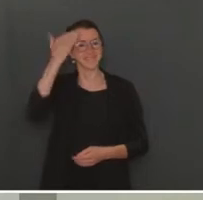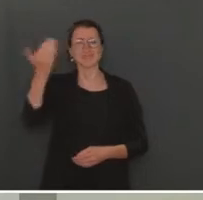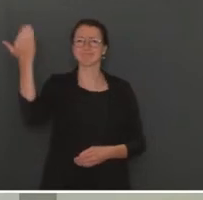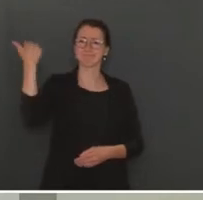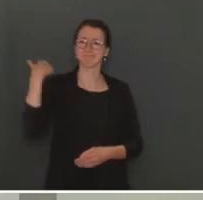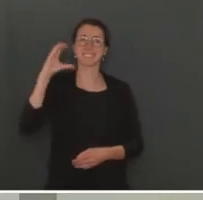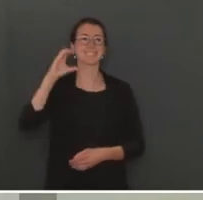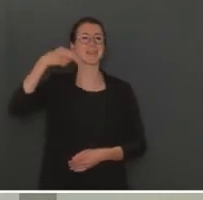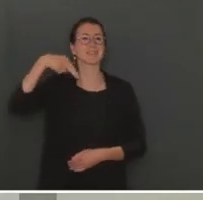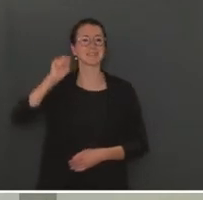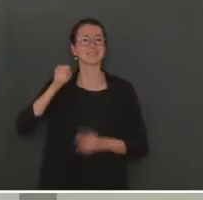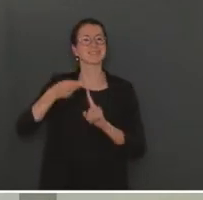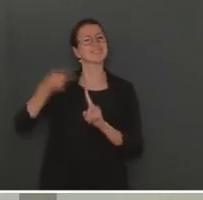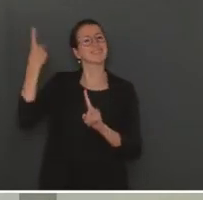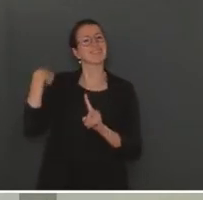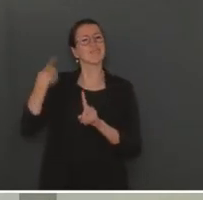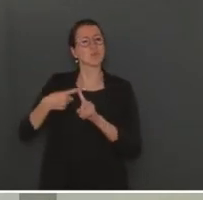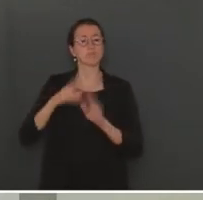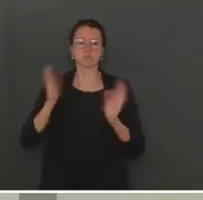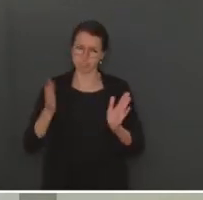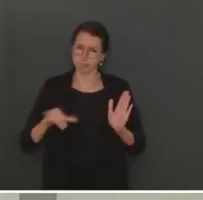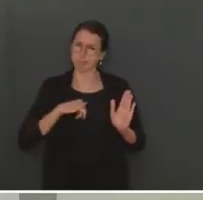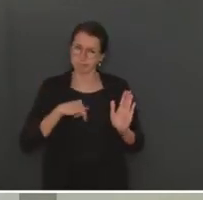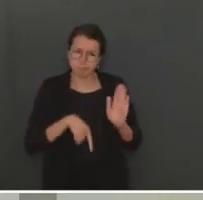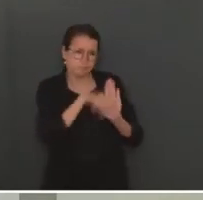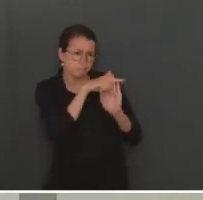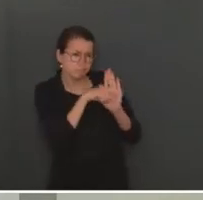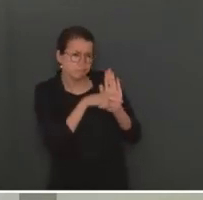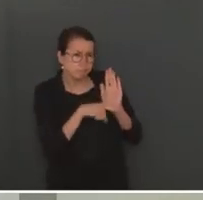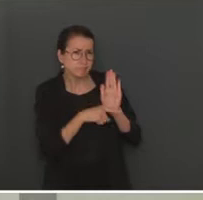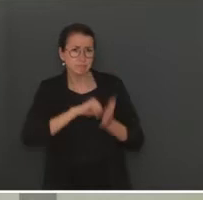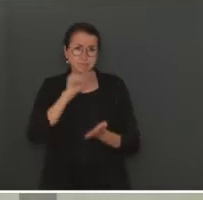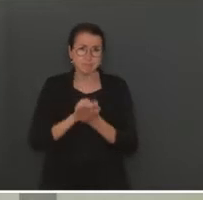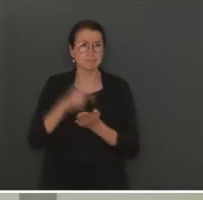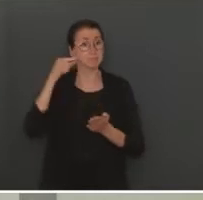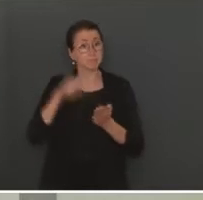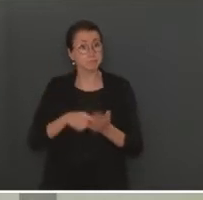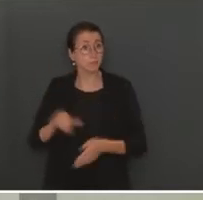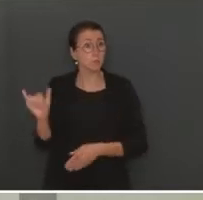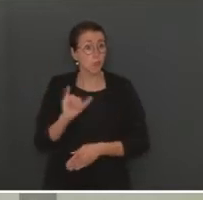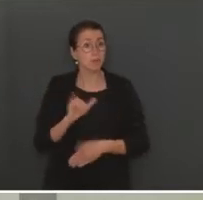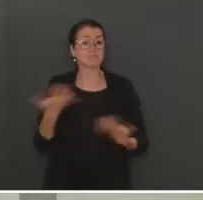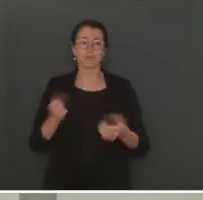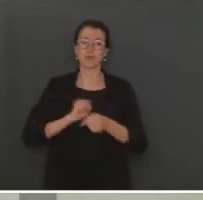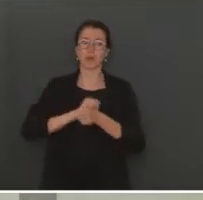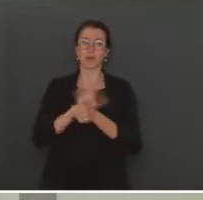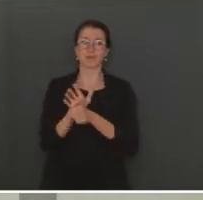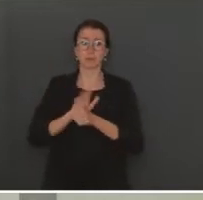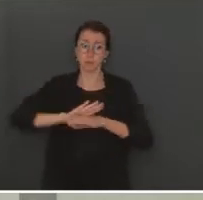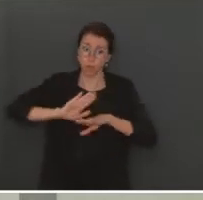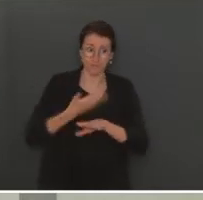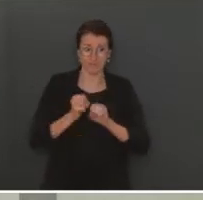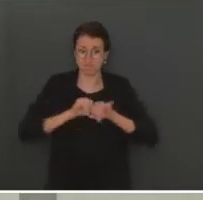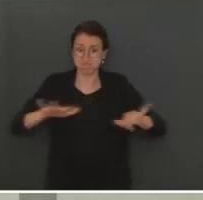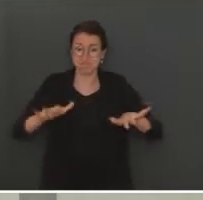Nous avons pris une série de mesures afin de lutter contre le rebond du coronavirus. Les mesures en cours